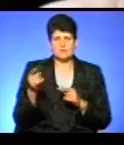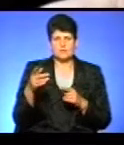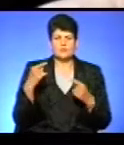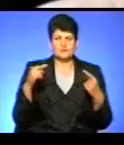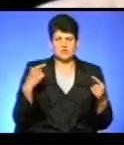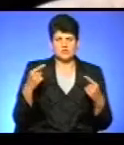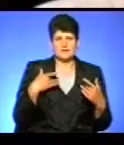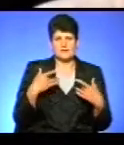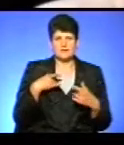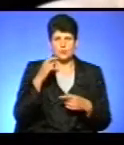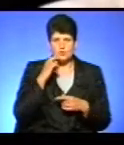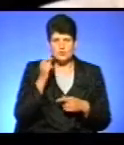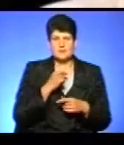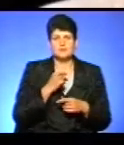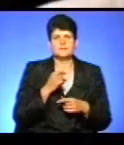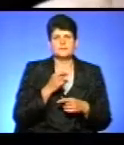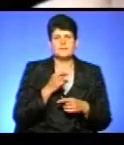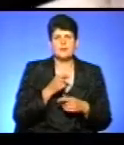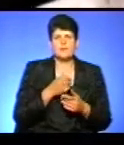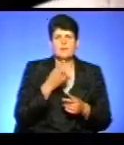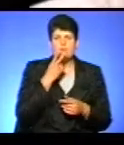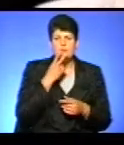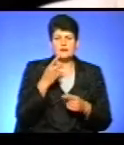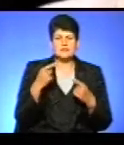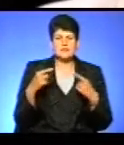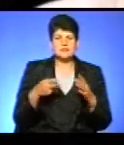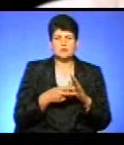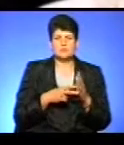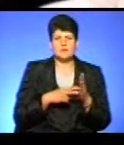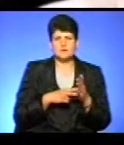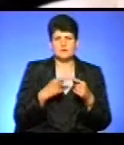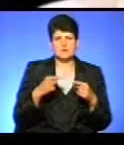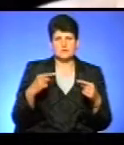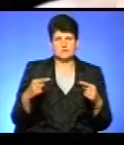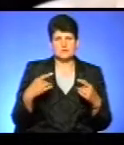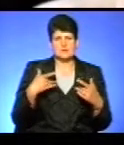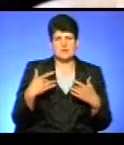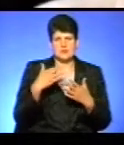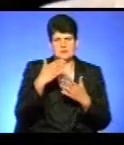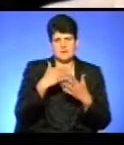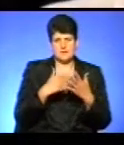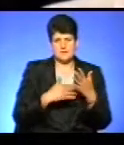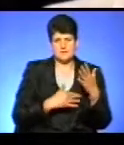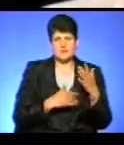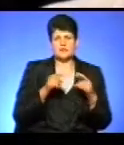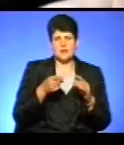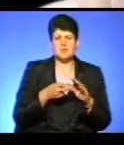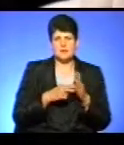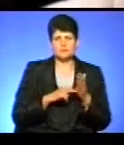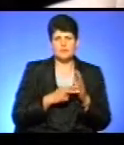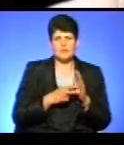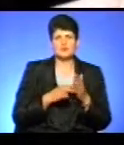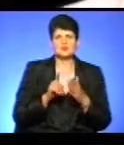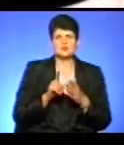України. Все-таки побачили таку різноплановну, різнобарвну афішу театральну. І тому так і планувалося, що,